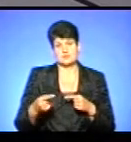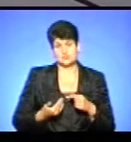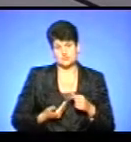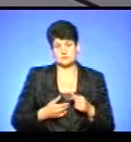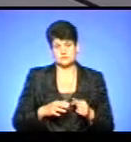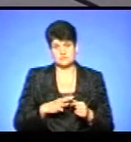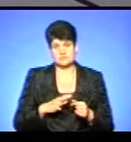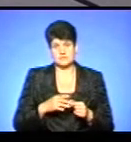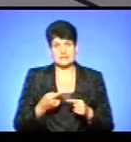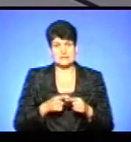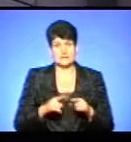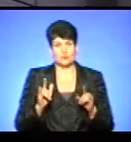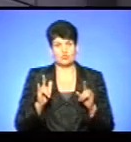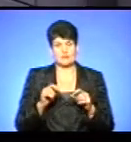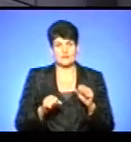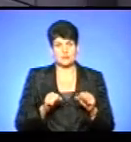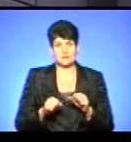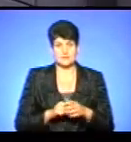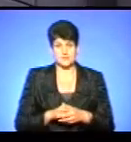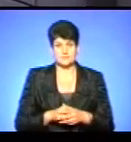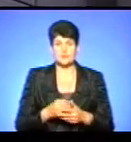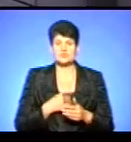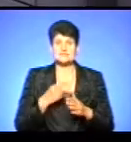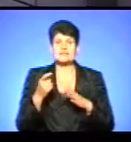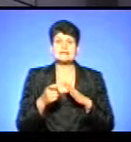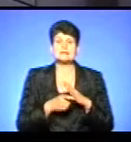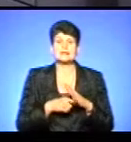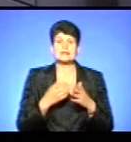це є крутий велосипед. Ну, взагалі, хочеться дізнатися,